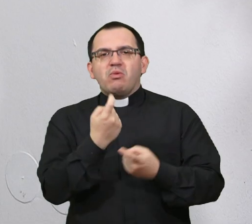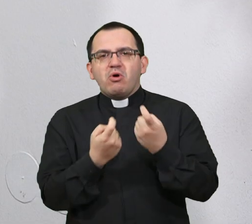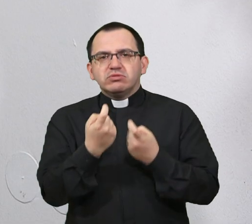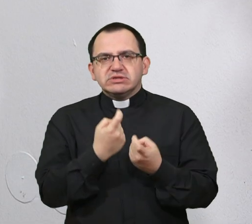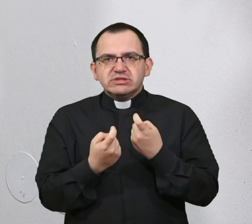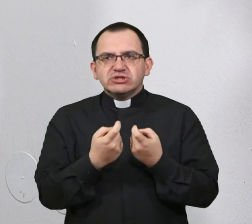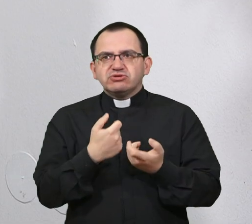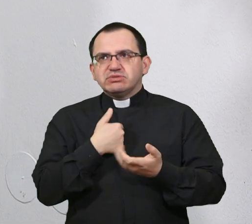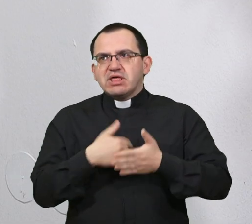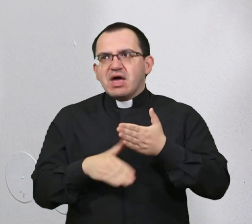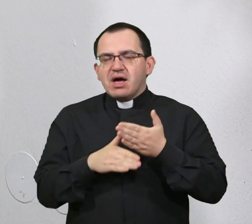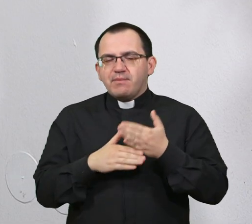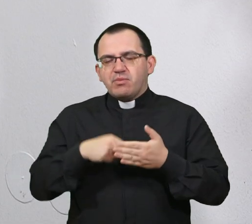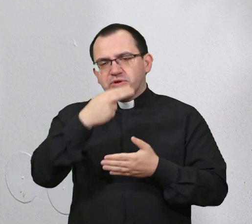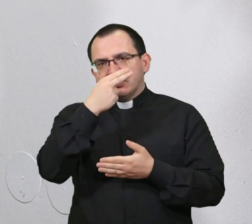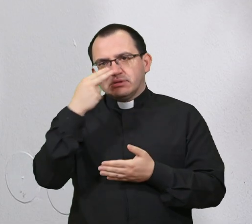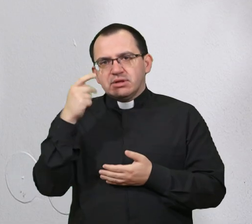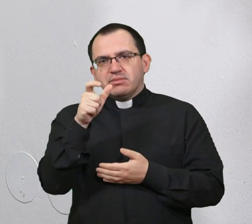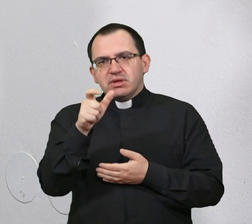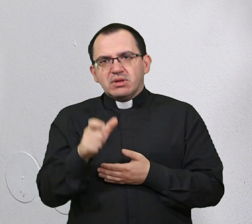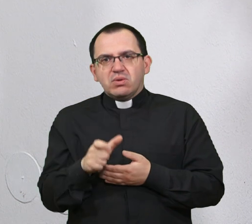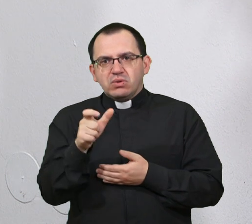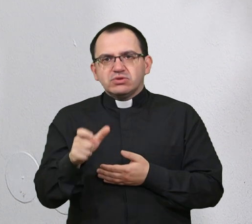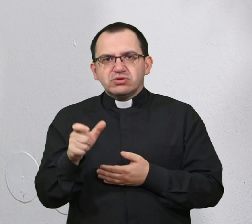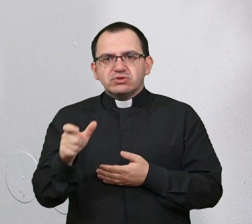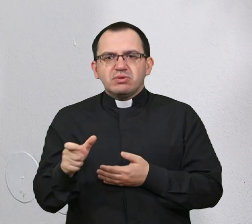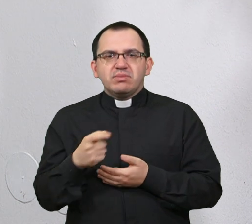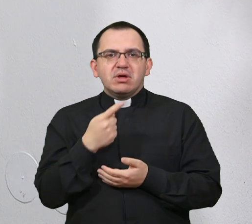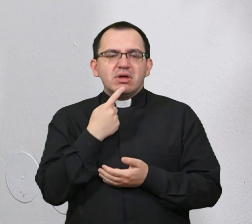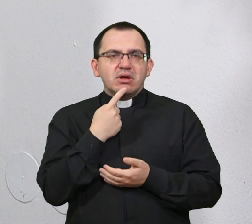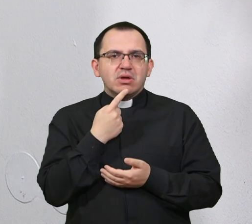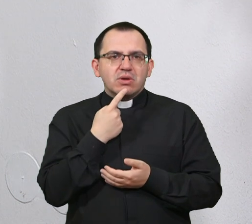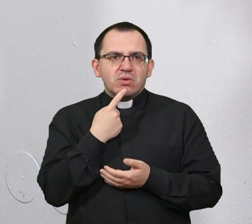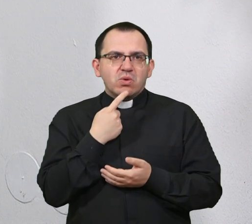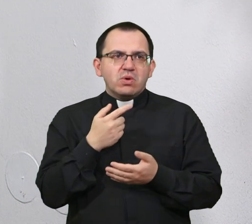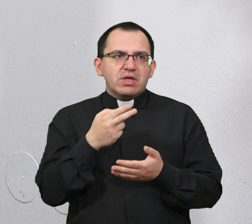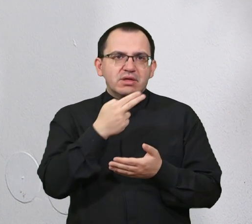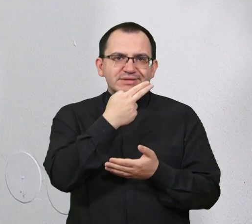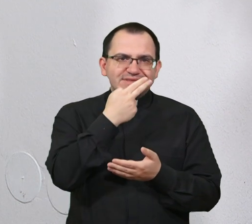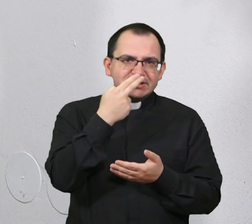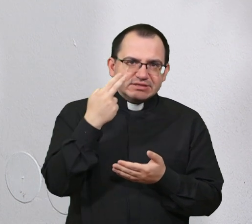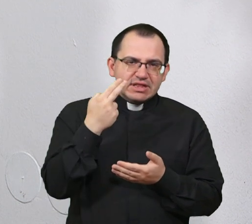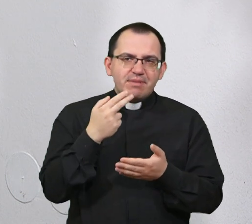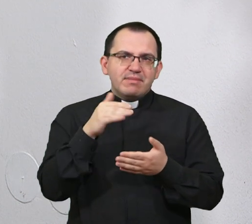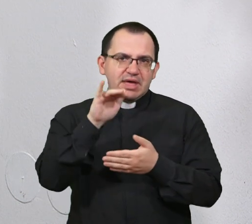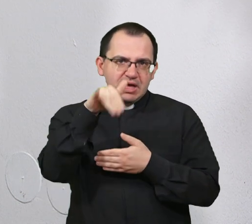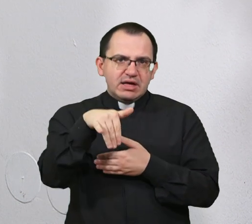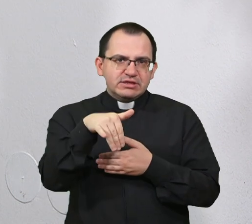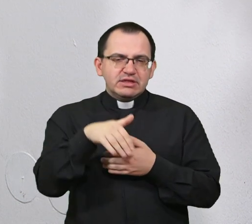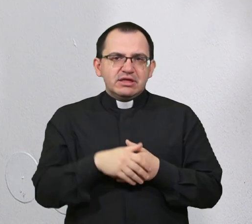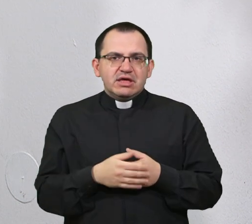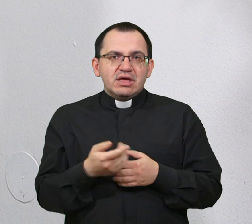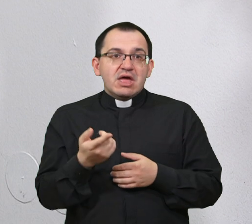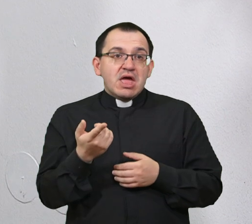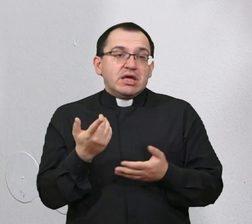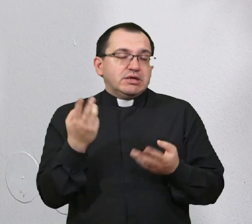da pomognemo slijepim osobama koje su ostale bez vida kasnije. naravno